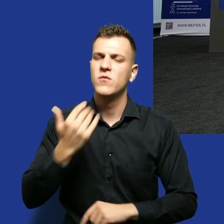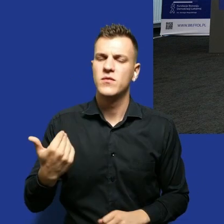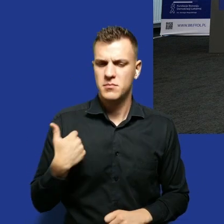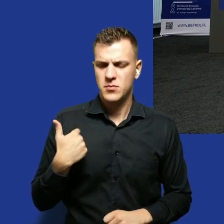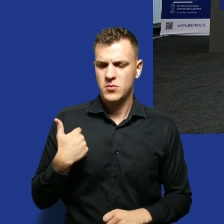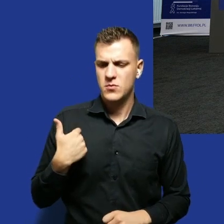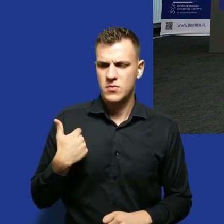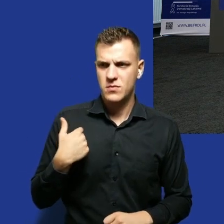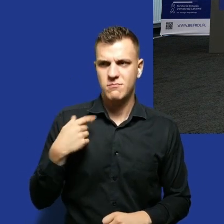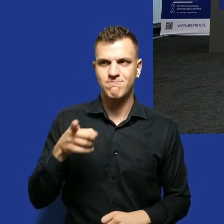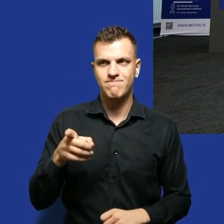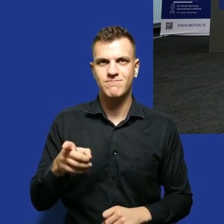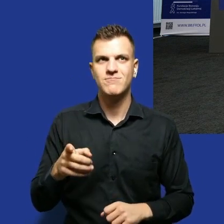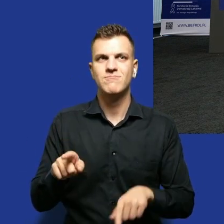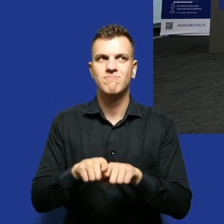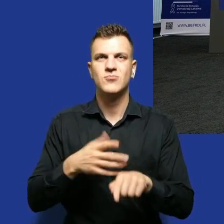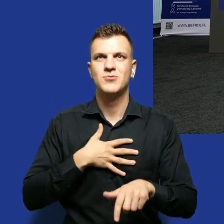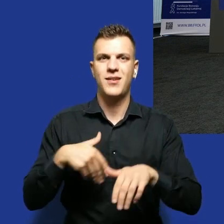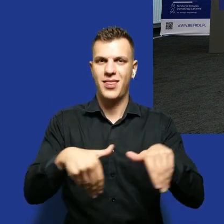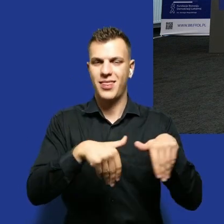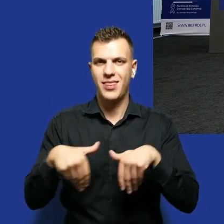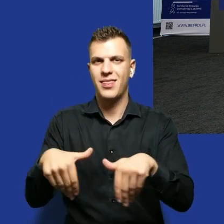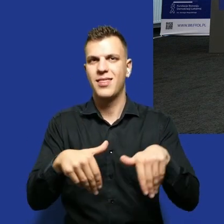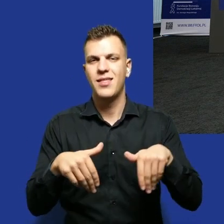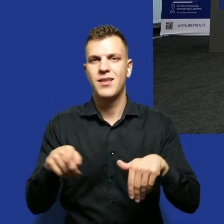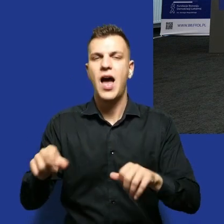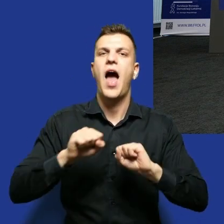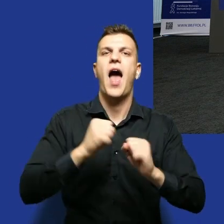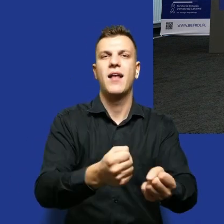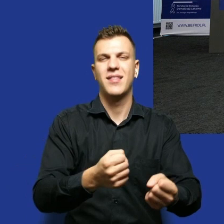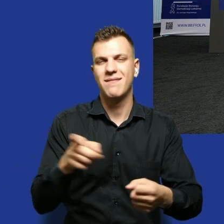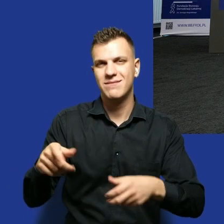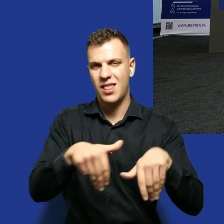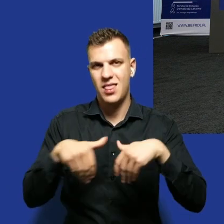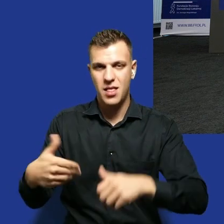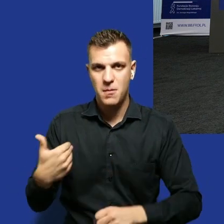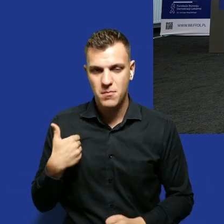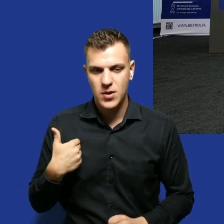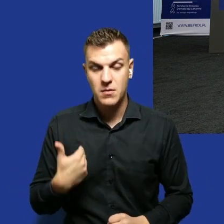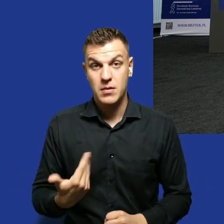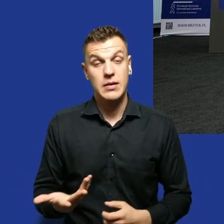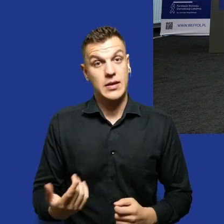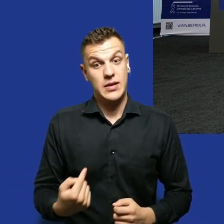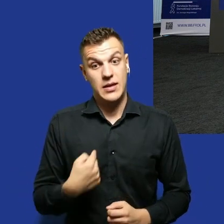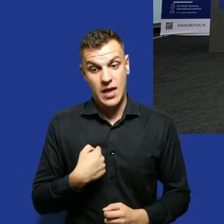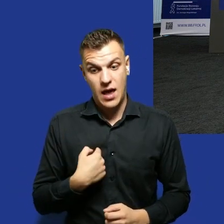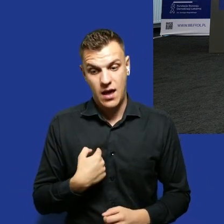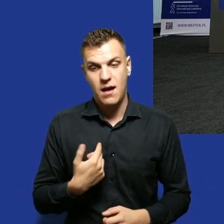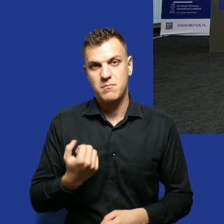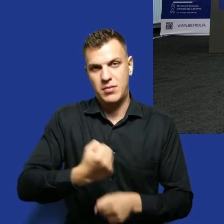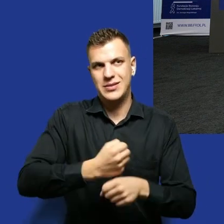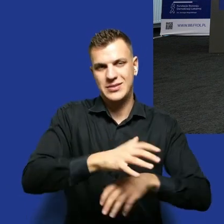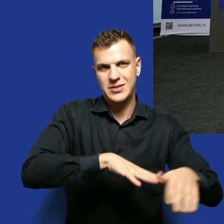mocnej samotności w działaniu takiego aktywisty. Ja mając gdzieś tam pracę